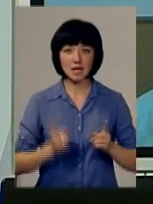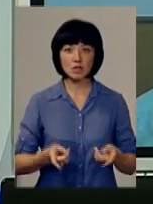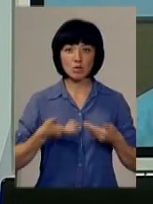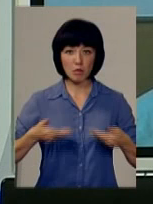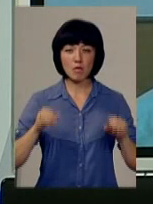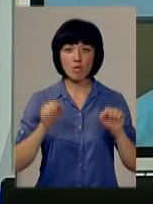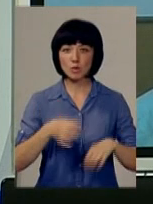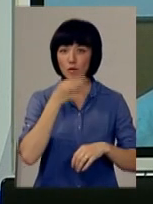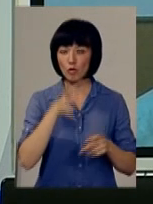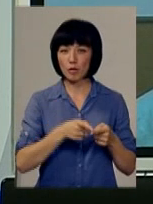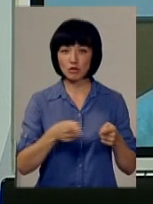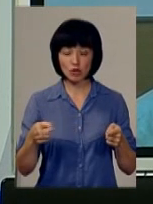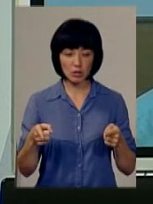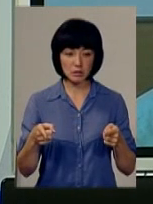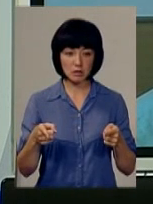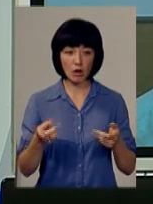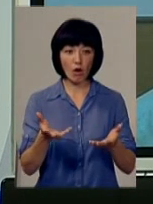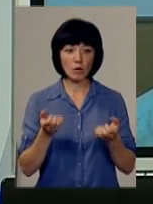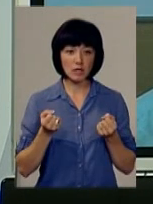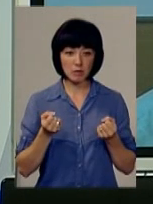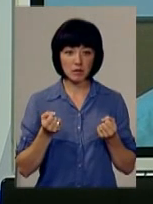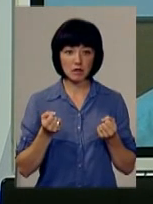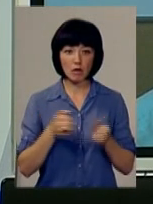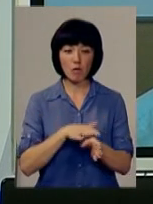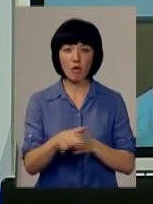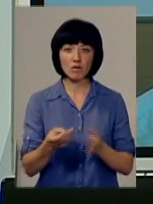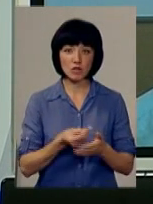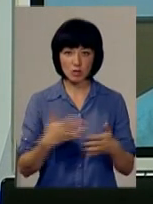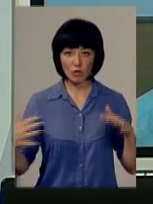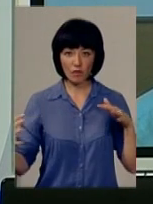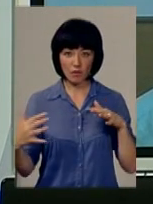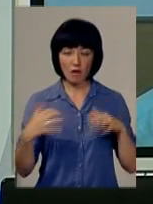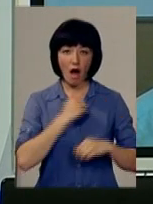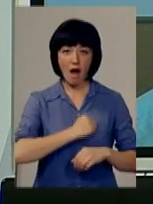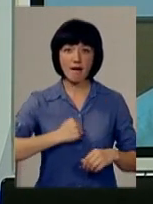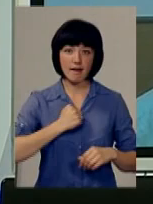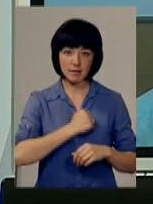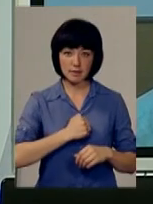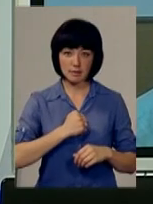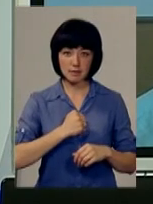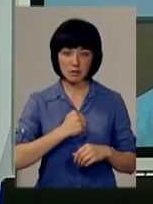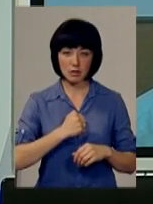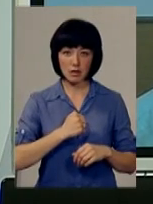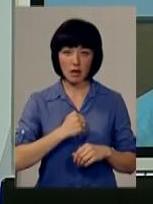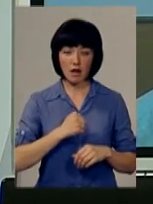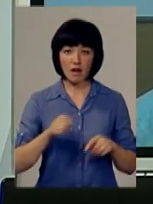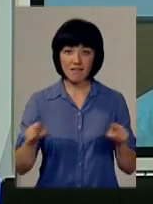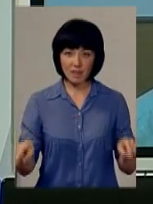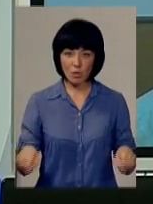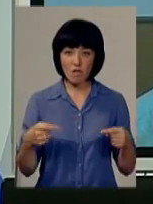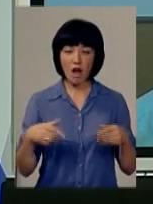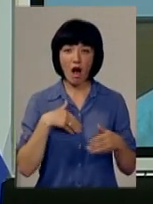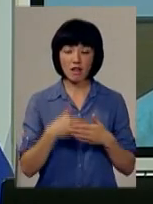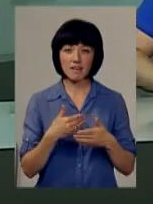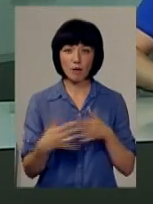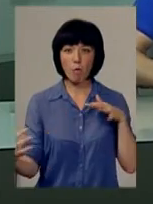ми можемо в будівельний час отримати, як би, повноцінну агресію і відновлення активних бойових дій.